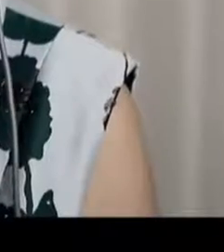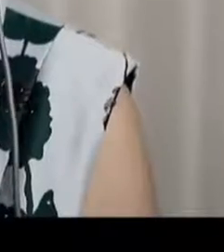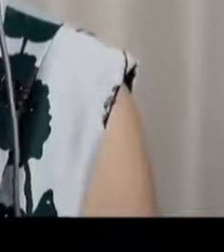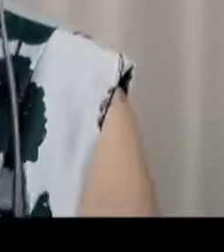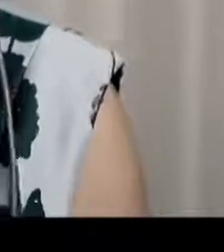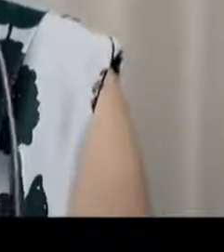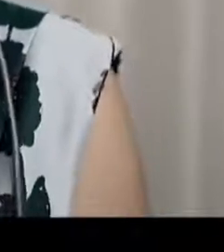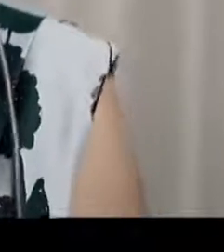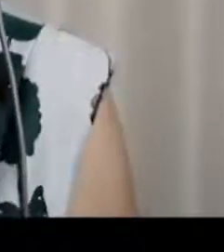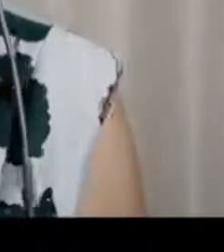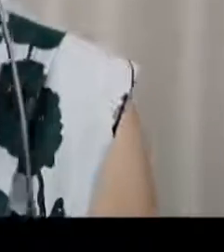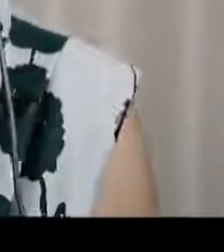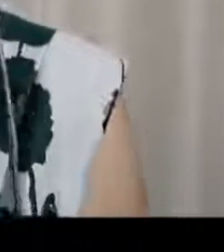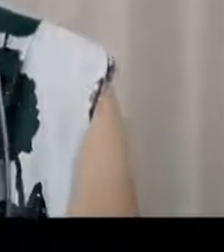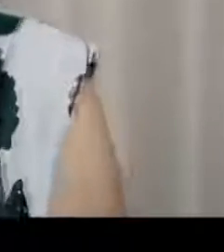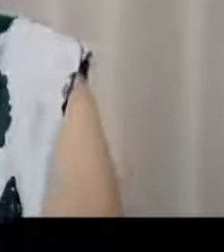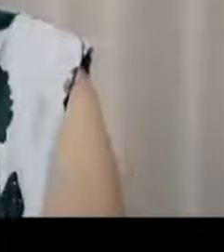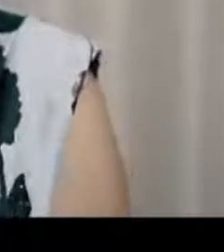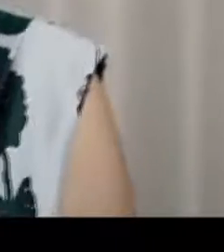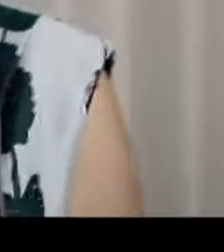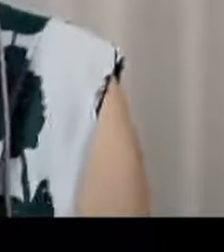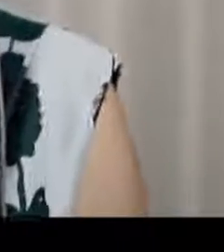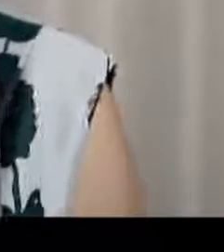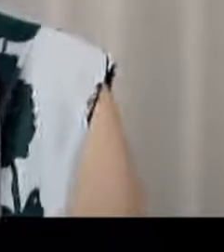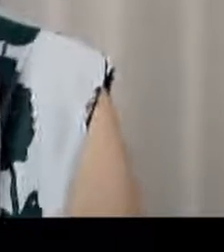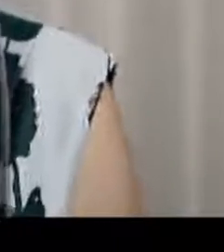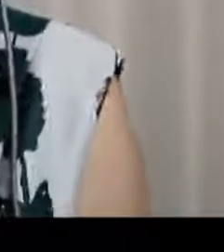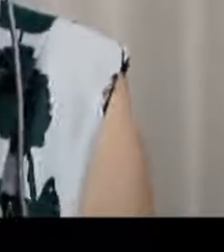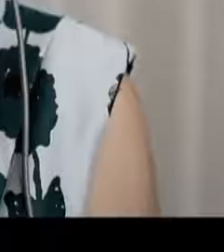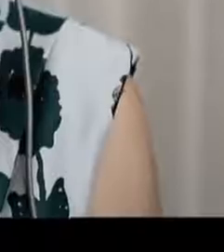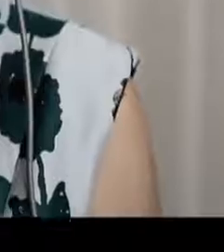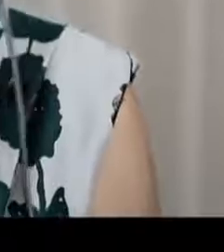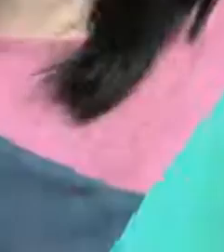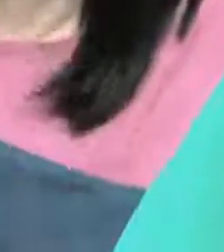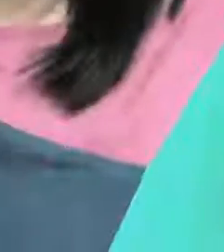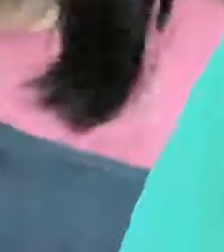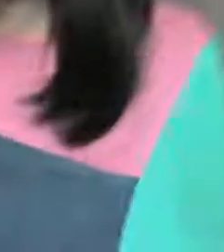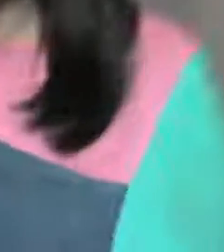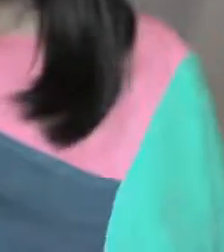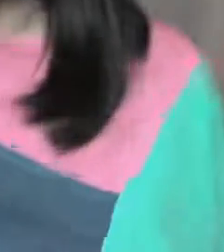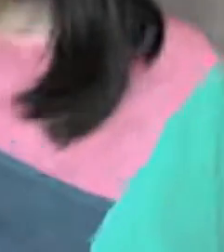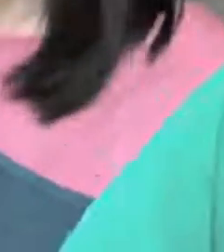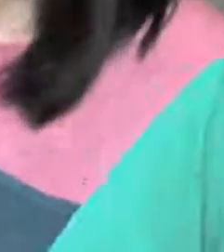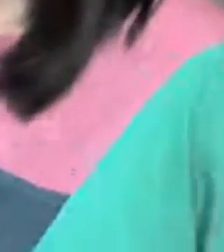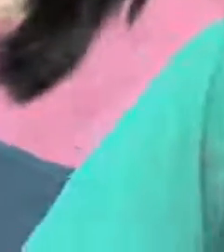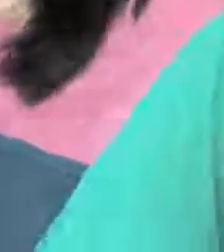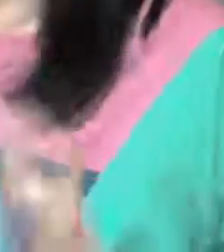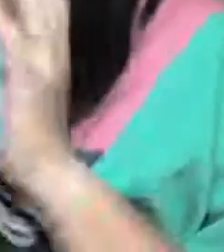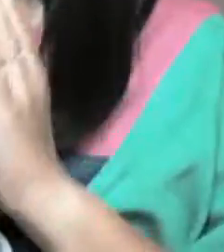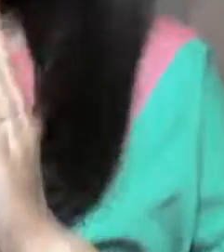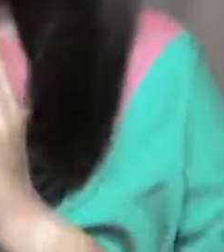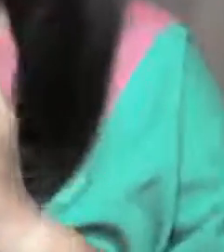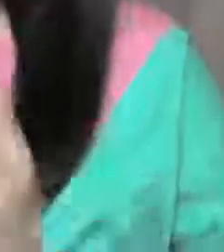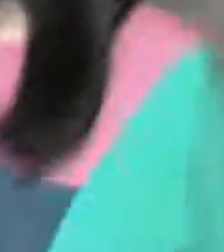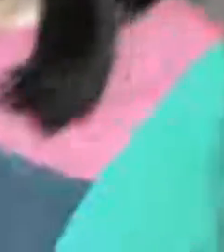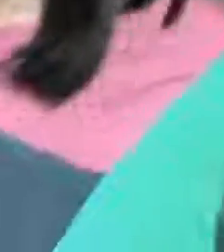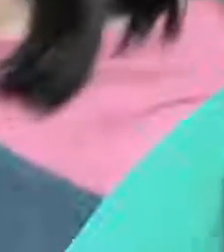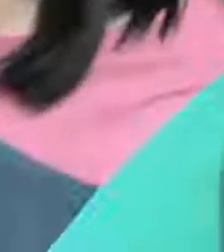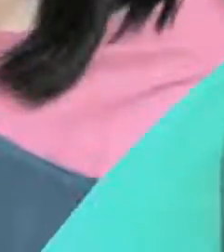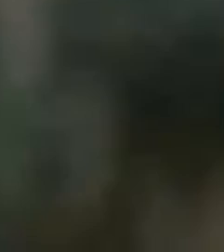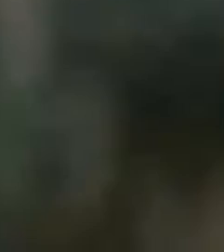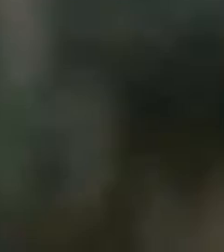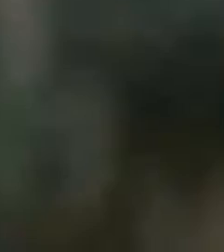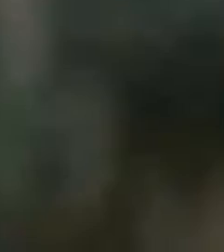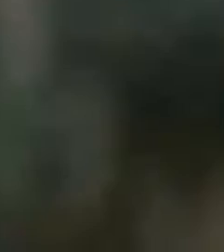perhatian Tidur cukup itu pasti Dan jangan panik berdoa tiada